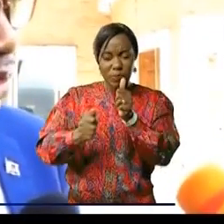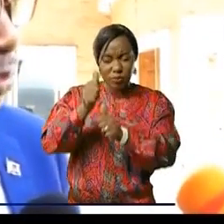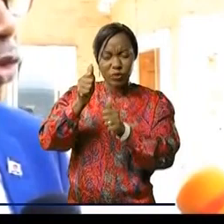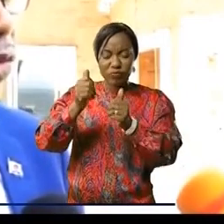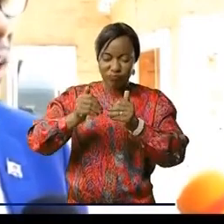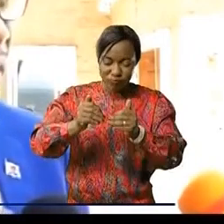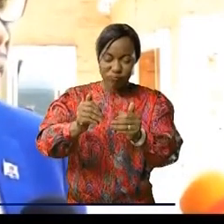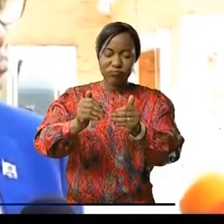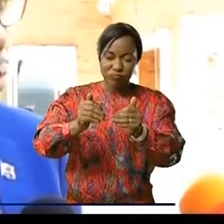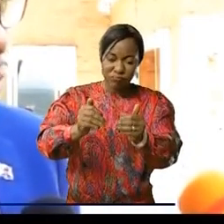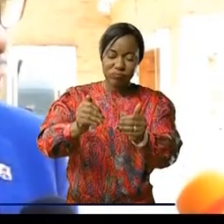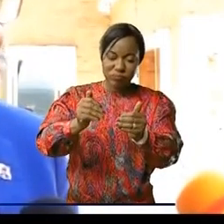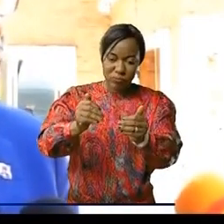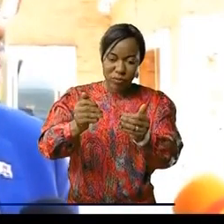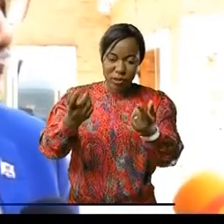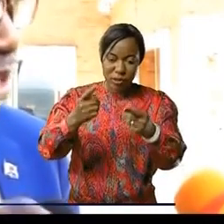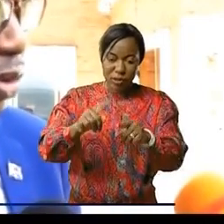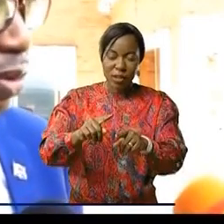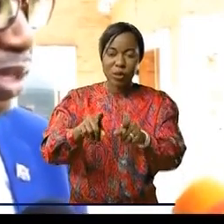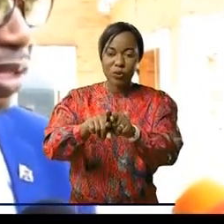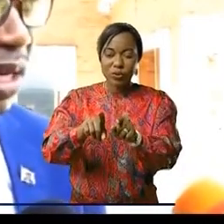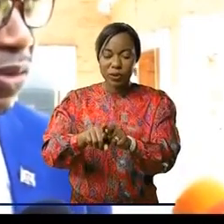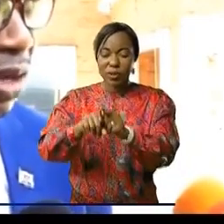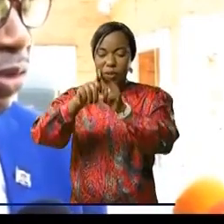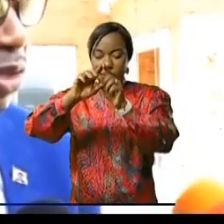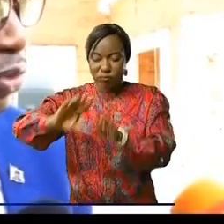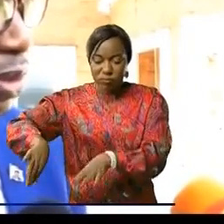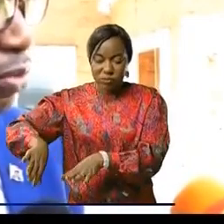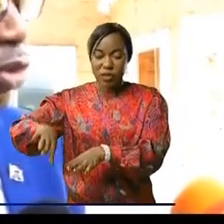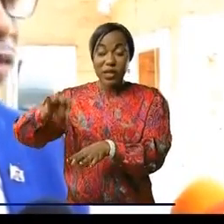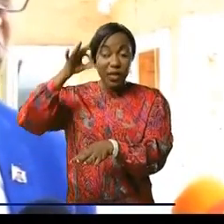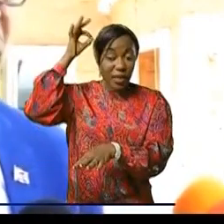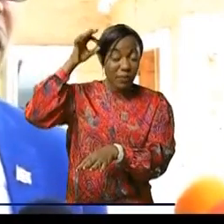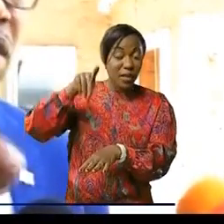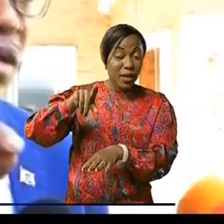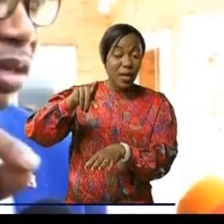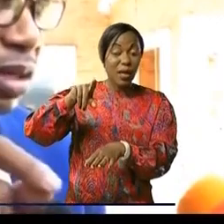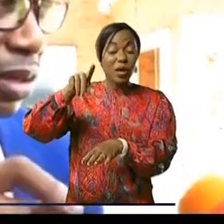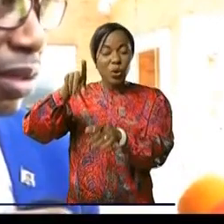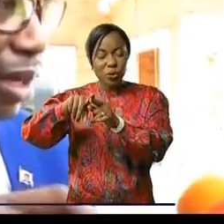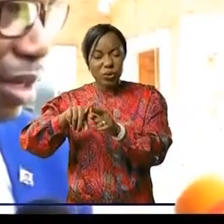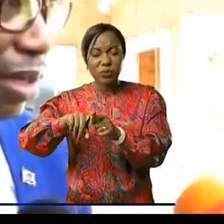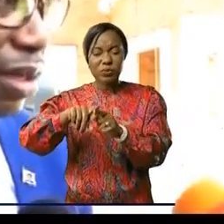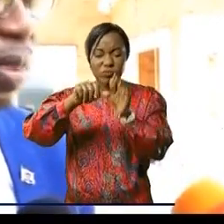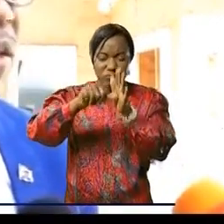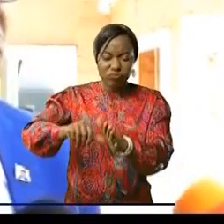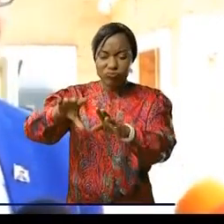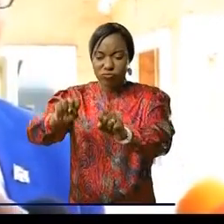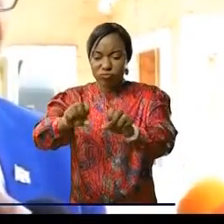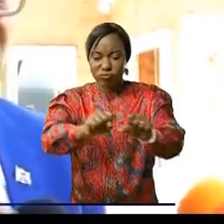fragiliser, plus on va arrêter les complices, les encadreurs, César de Fénal ou ainsi de suite, plus on va traquer